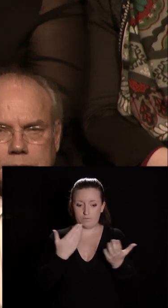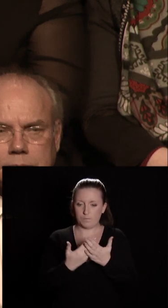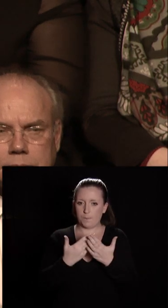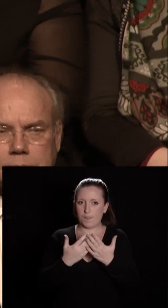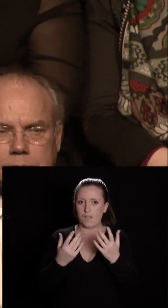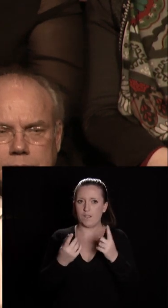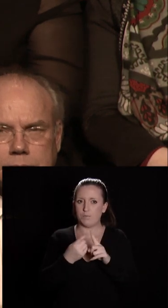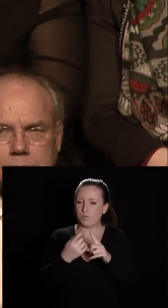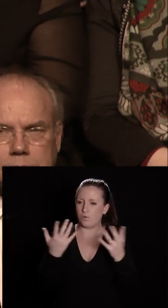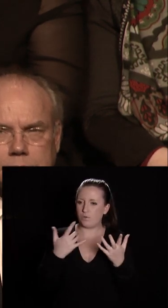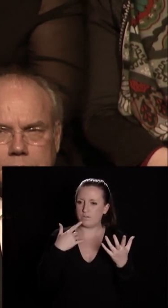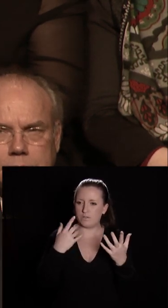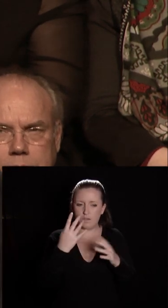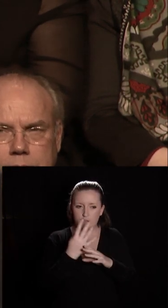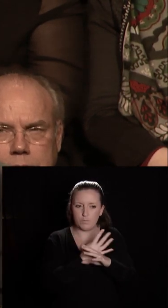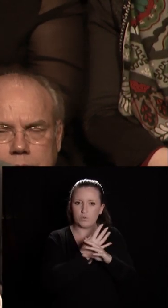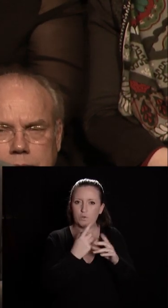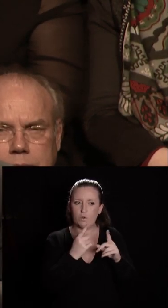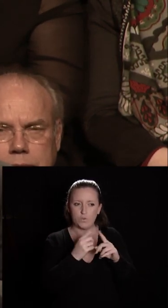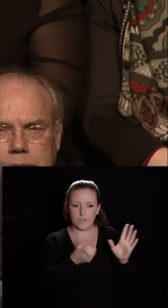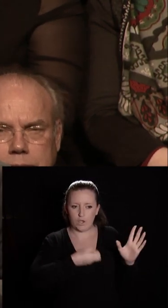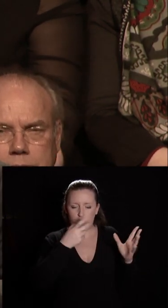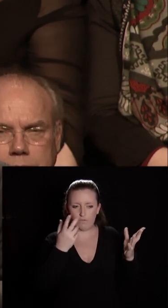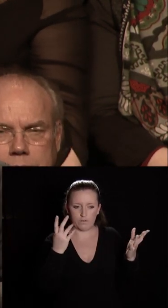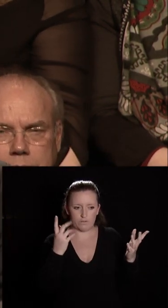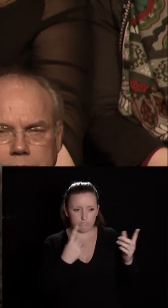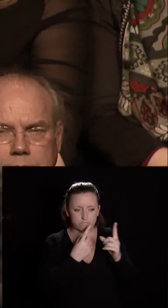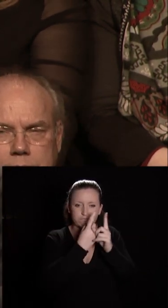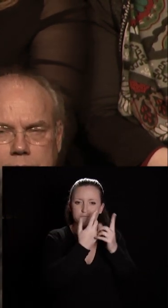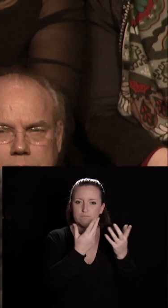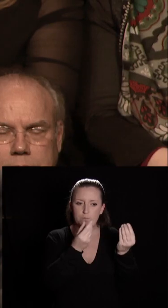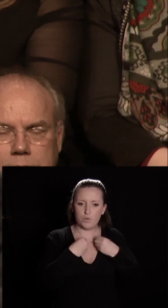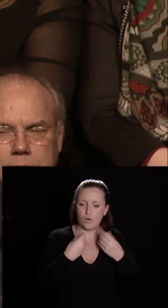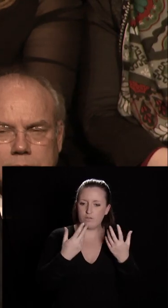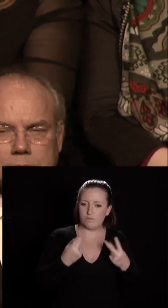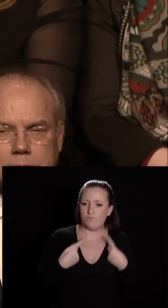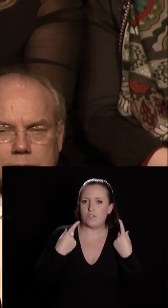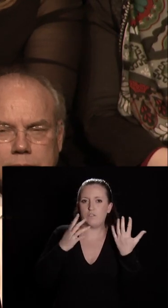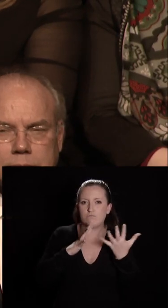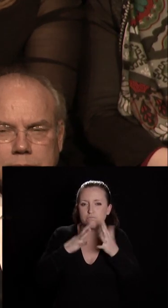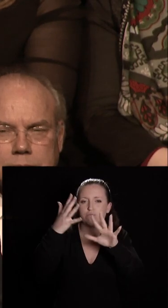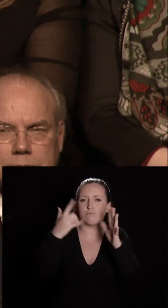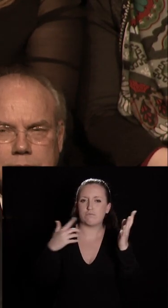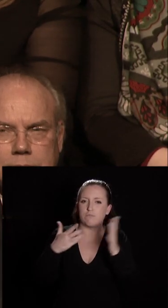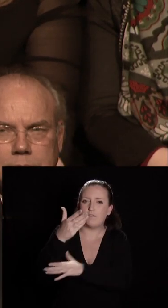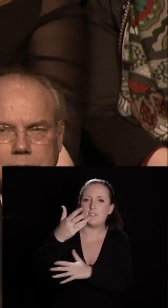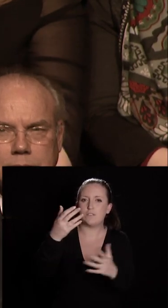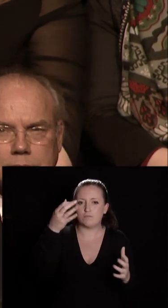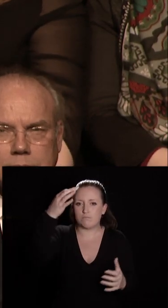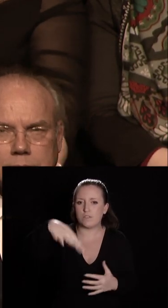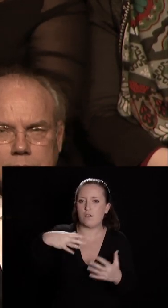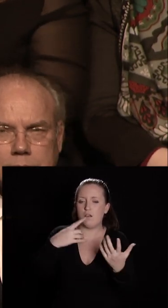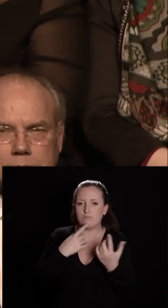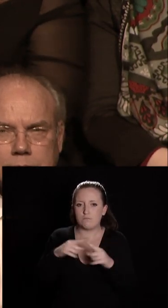et la rencontre d'une oeuvre pourront modifier oui des vies changer des destins construire une